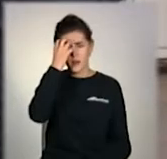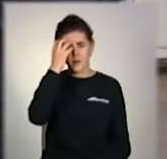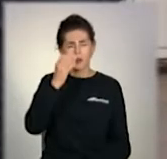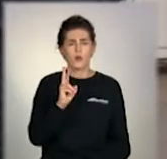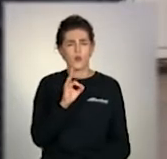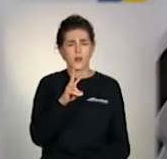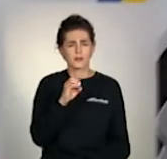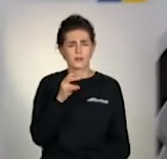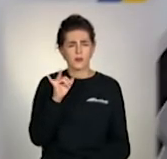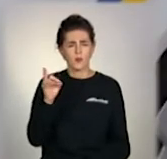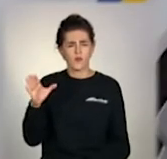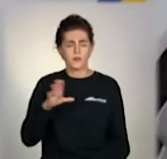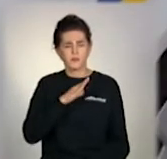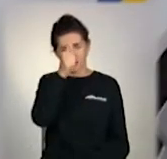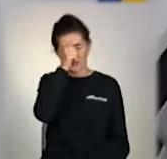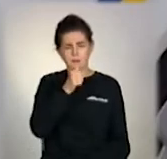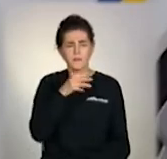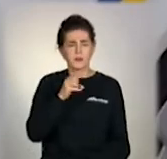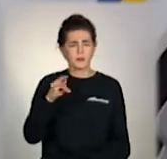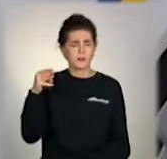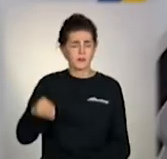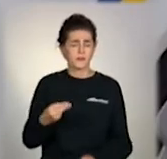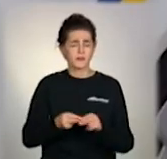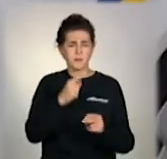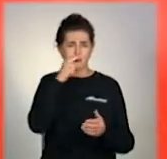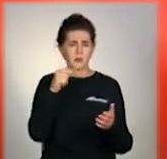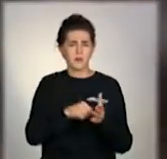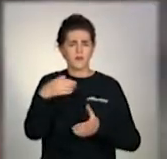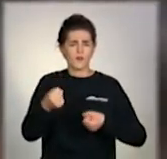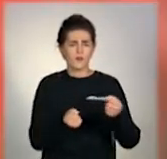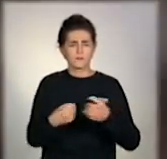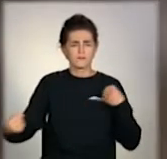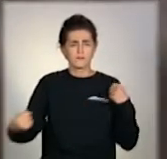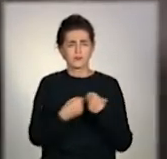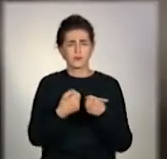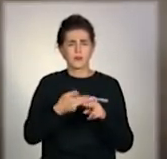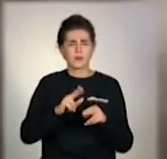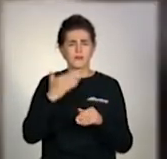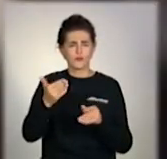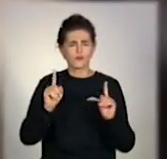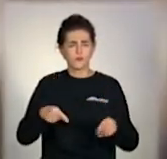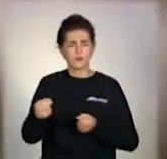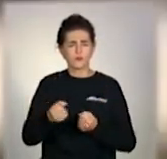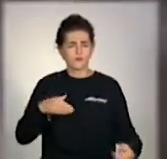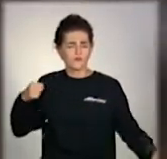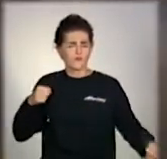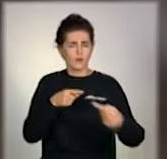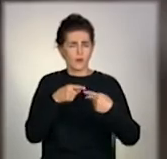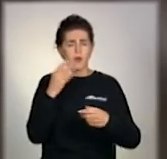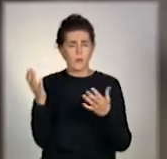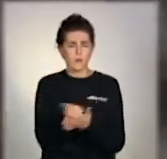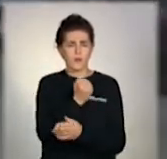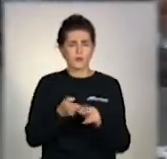Колесніко. Це сталося у березні. За попередньою інформацією, в автівку правоохоронця врізався позашляховик, який вилетів на зустріч.